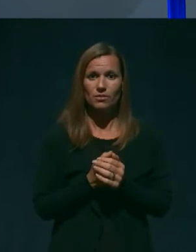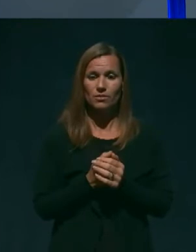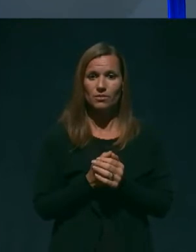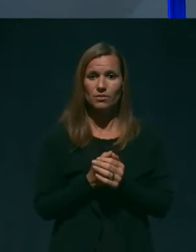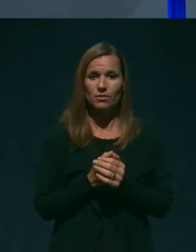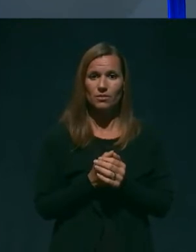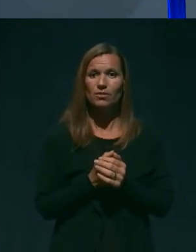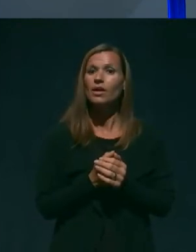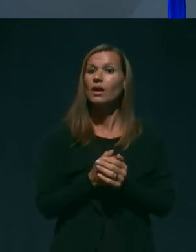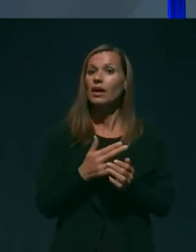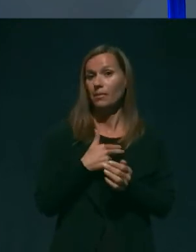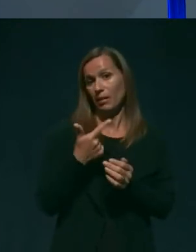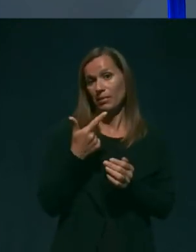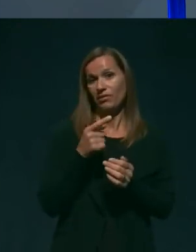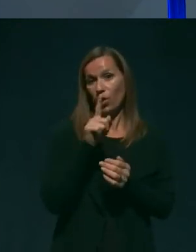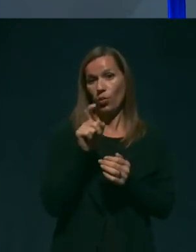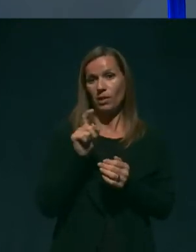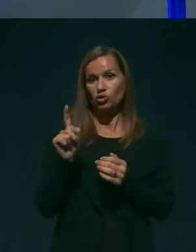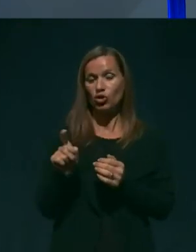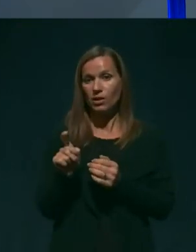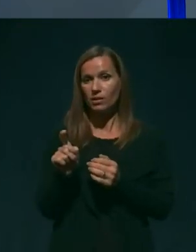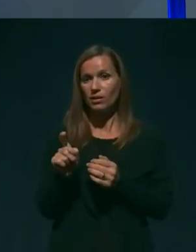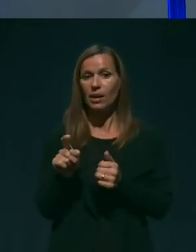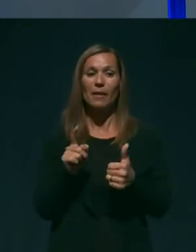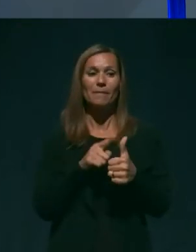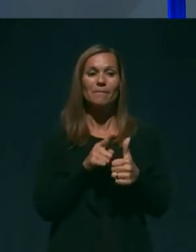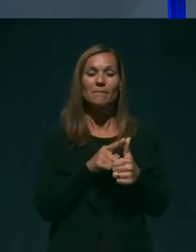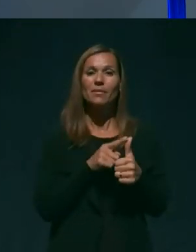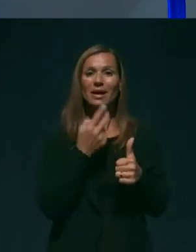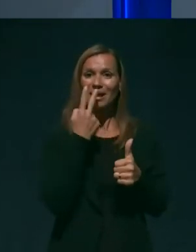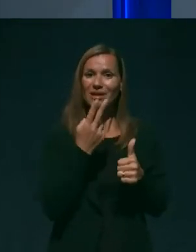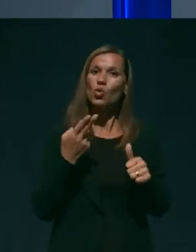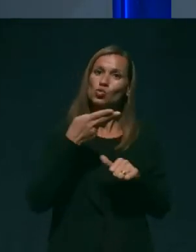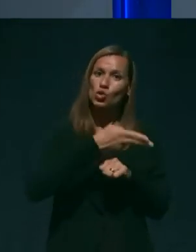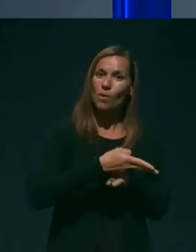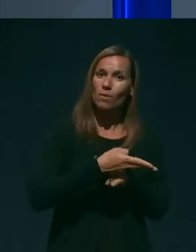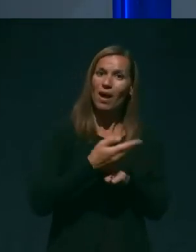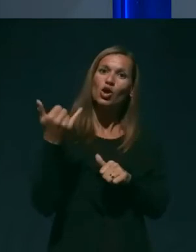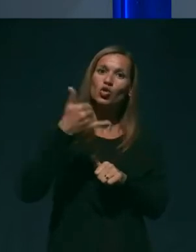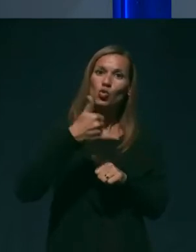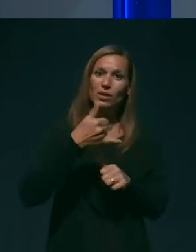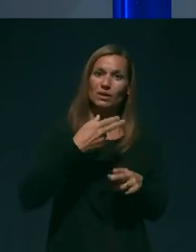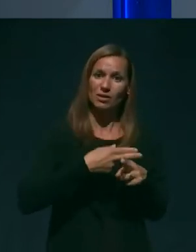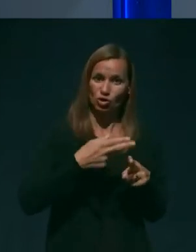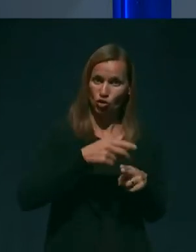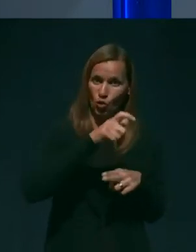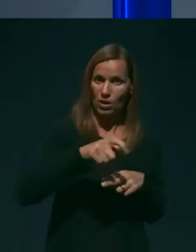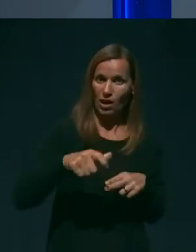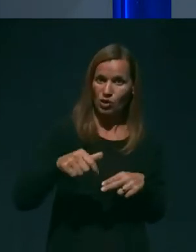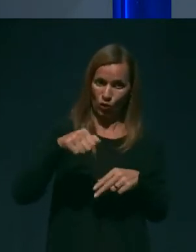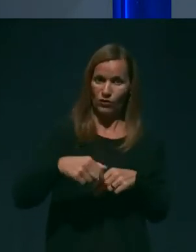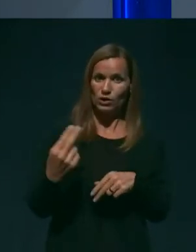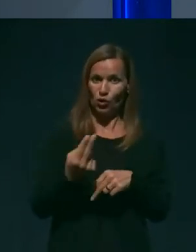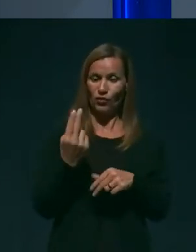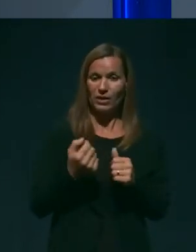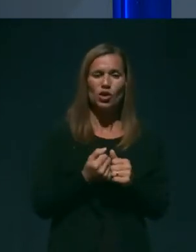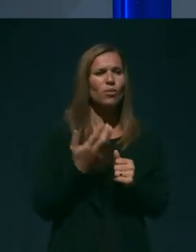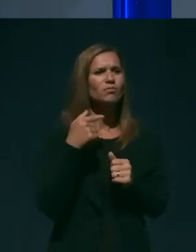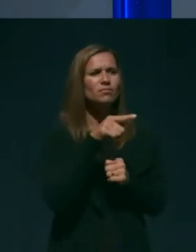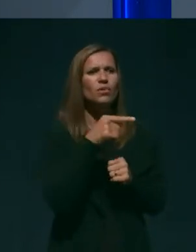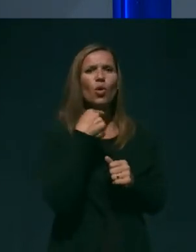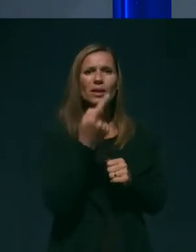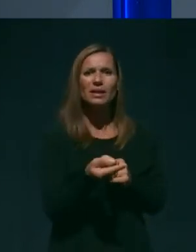Imam v bistvu dve vprašanje. Prva je, kar se tiče vstopa tujih državljanov v Slovenijo. Omenili ste, da